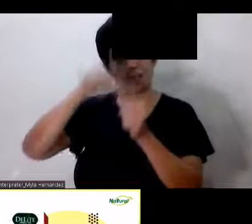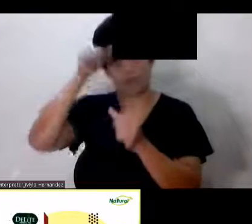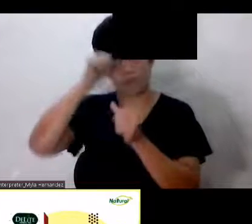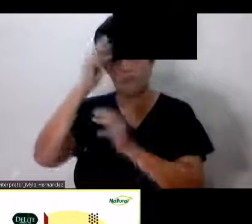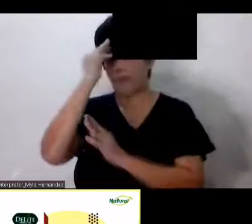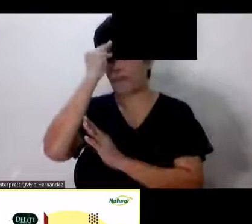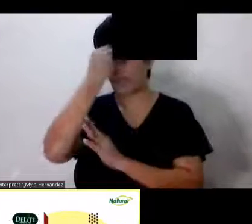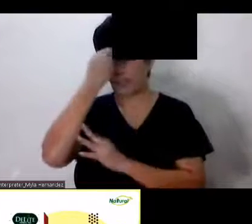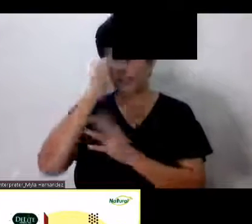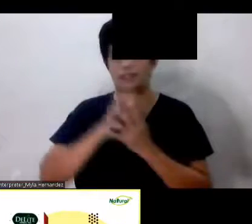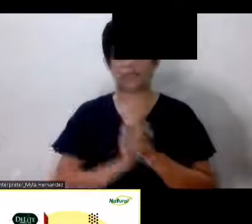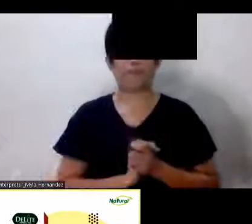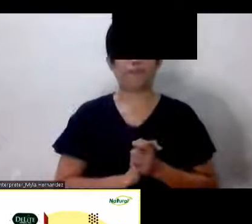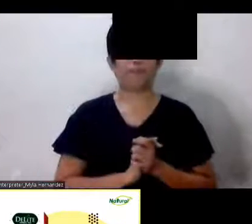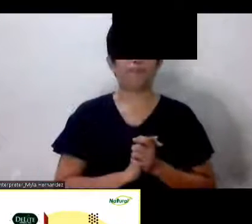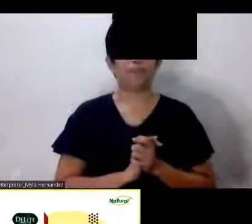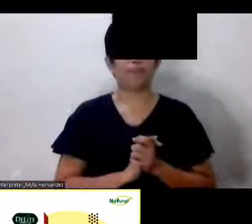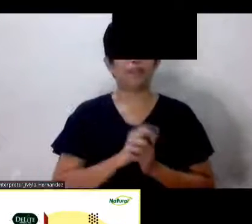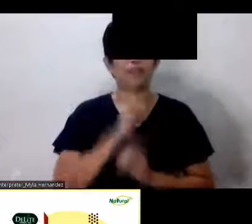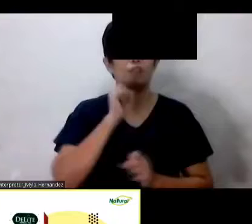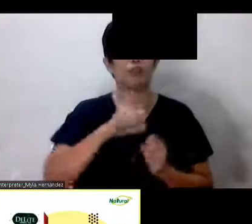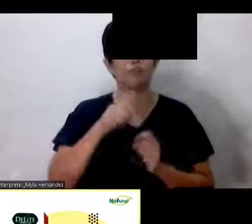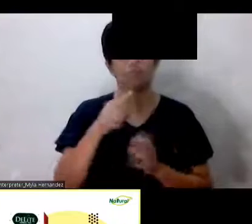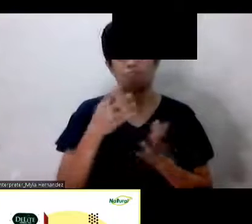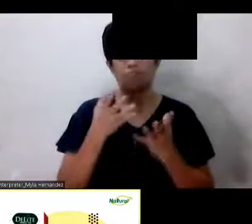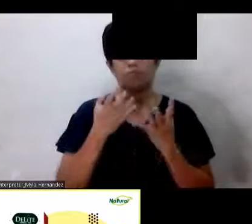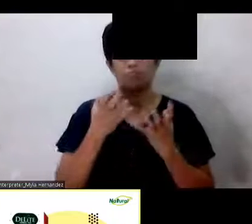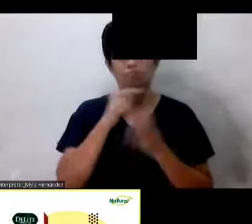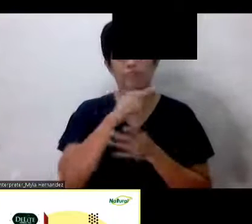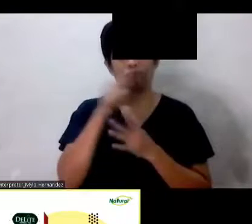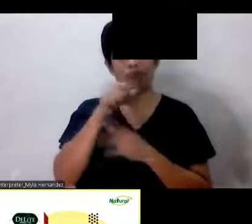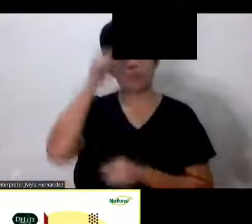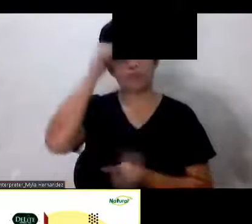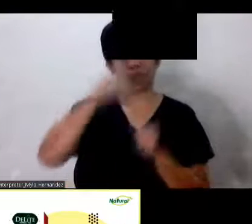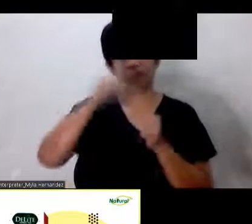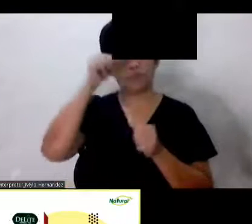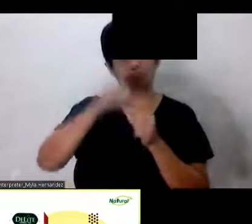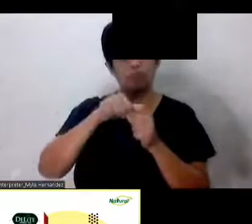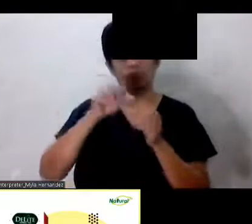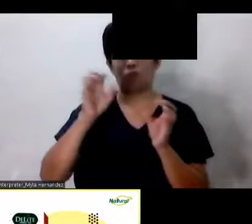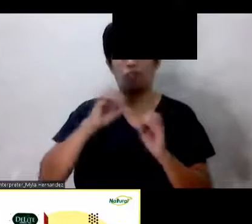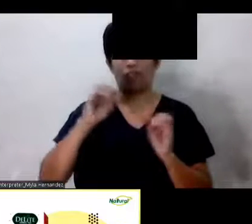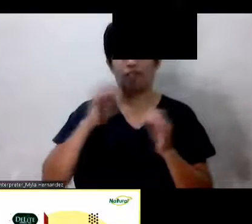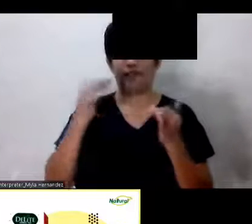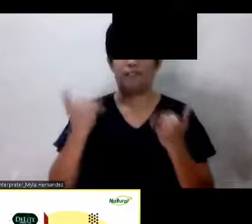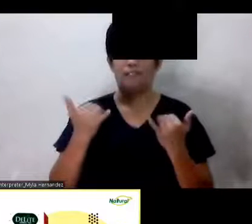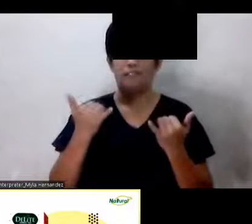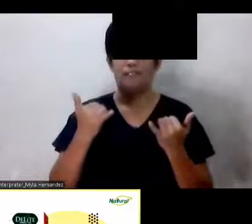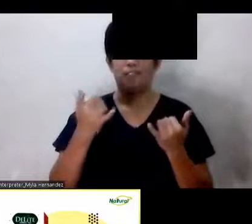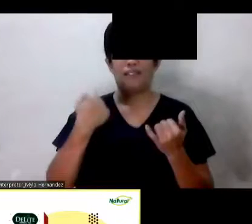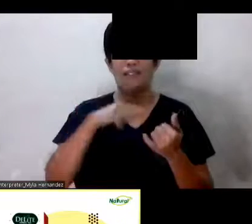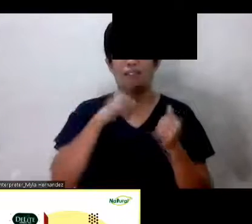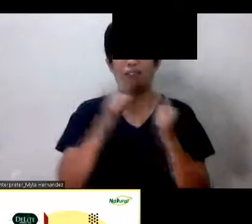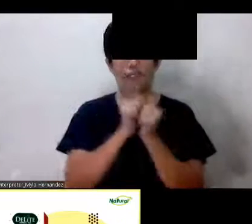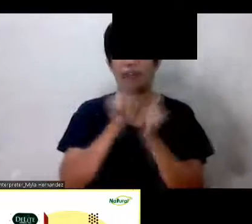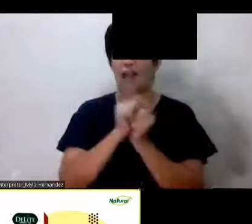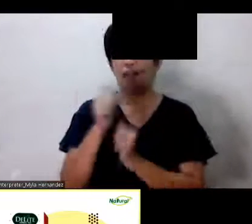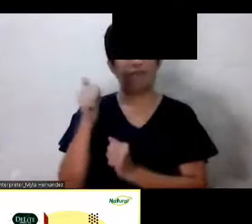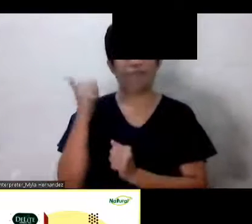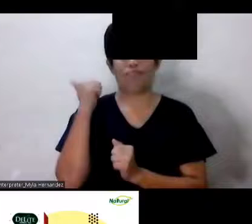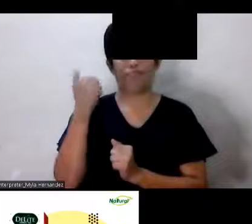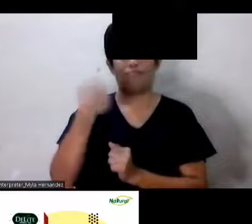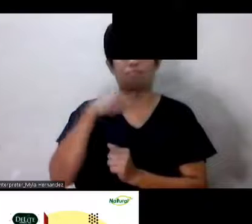Number one Gusto kong paalahanin na Yung mga wala na sa piling natin Ayaw nila tayong malungkot